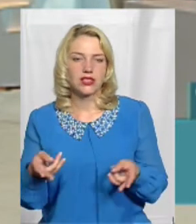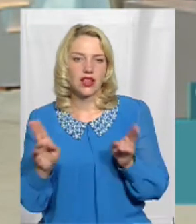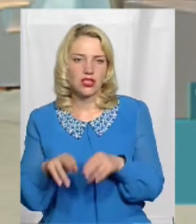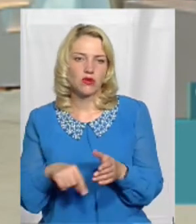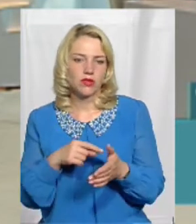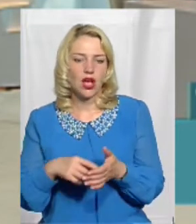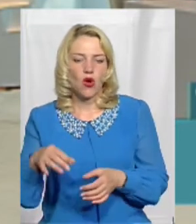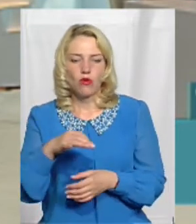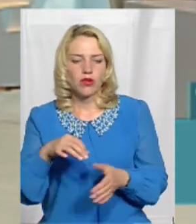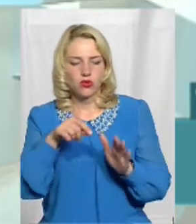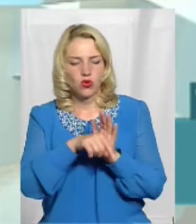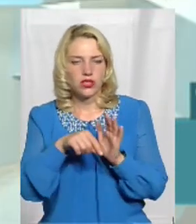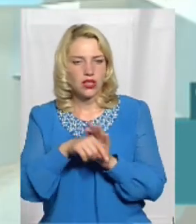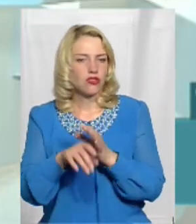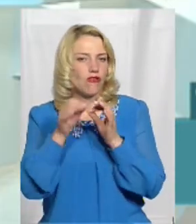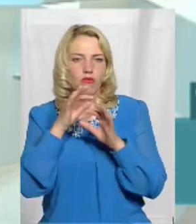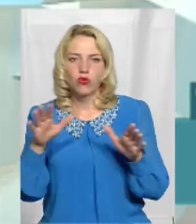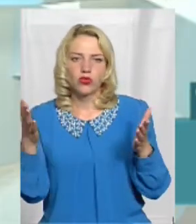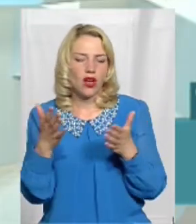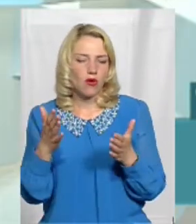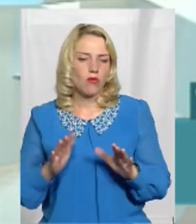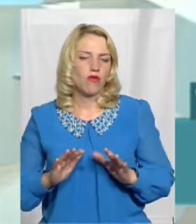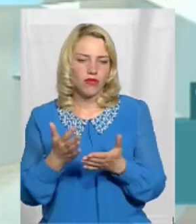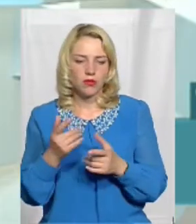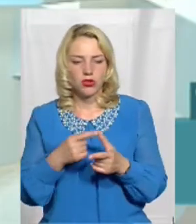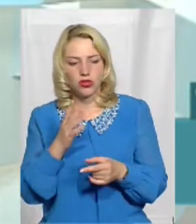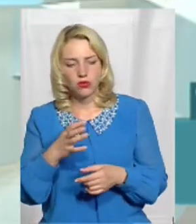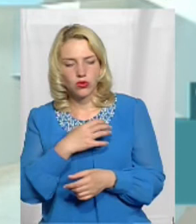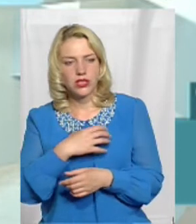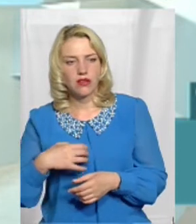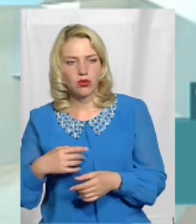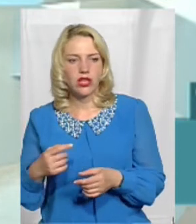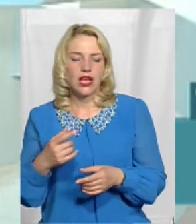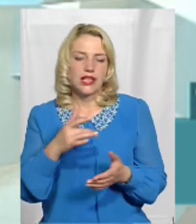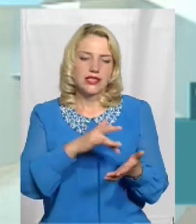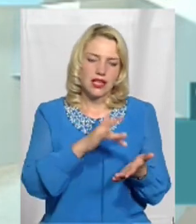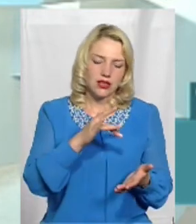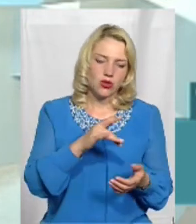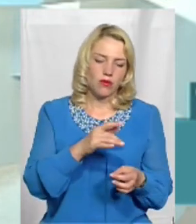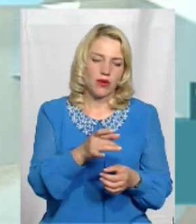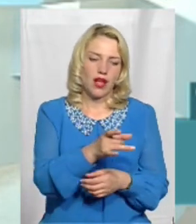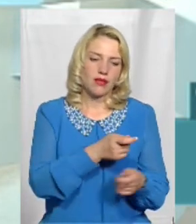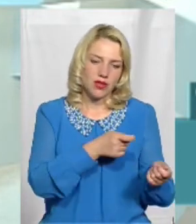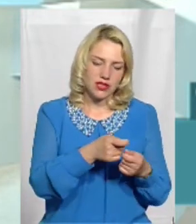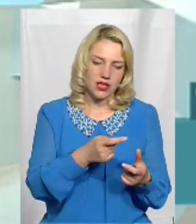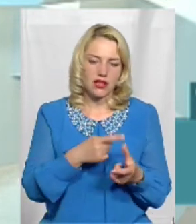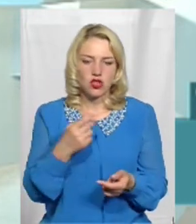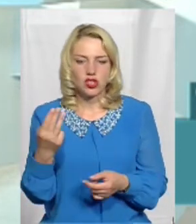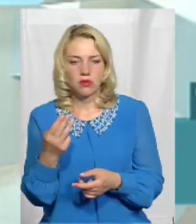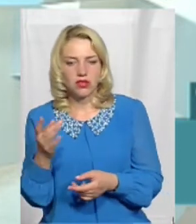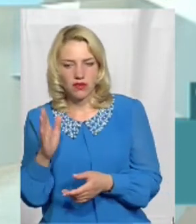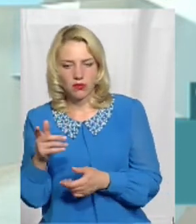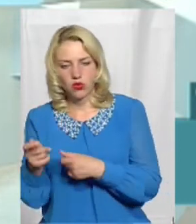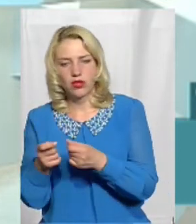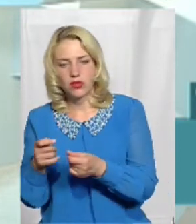містами обласного значення в будь-якому випадку Чи буде Славут адміністративним центром, чи Шепітівка адміністративним центром Статус міста